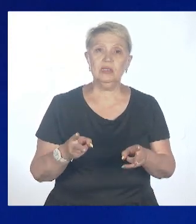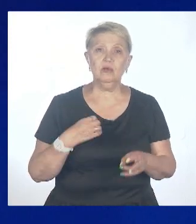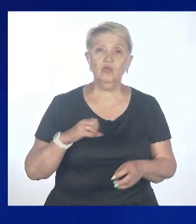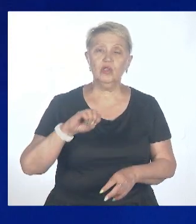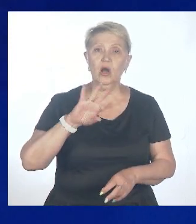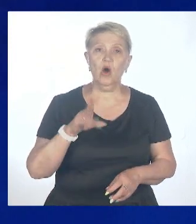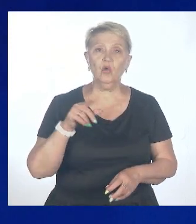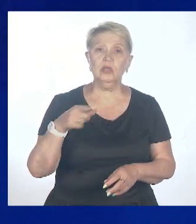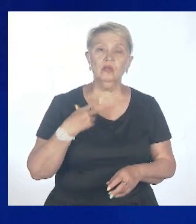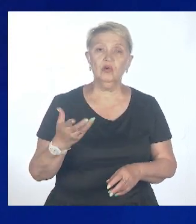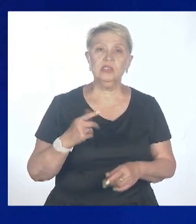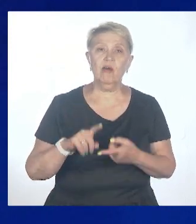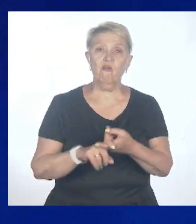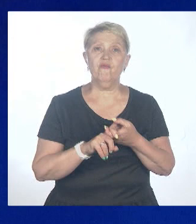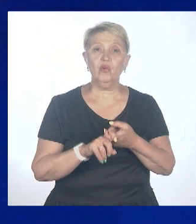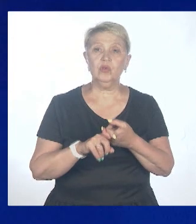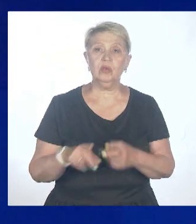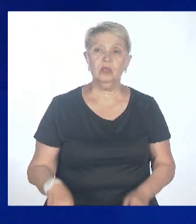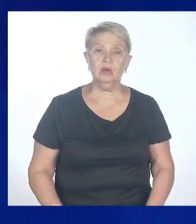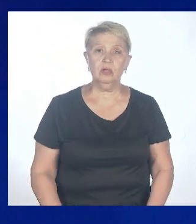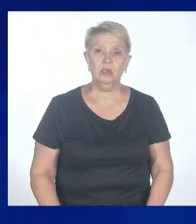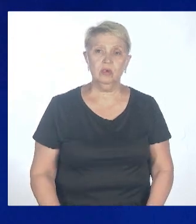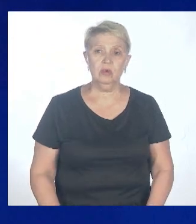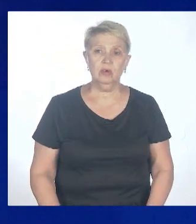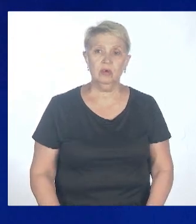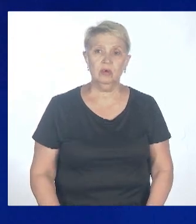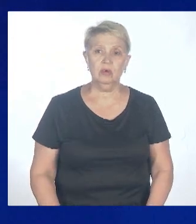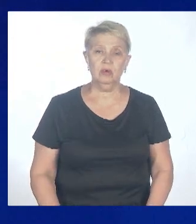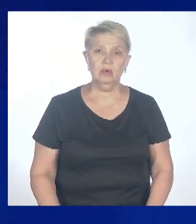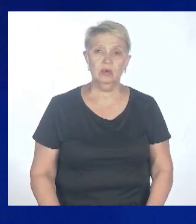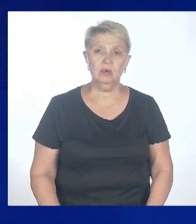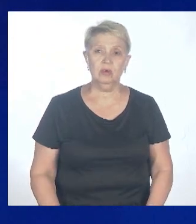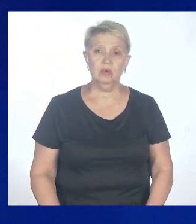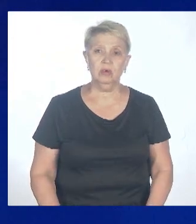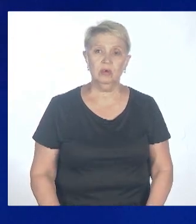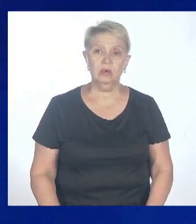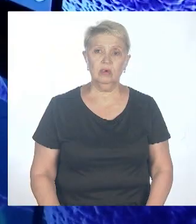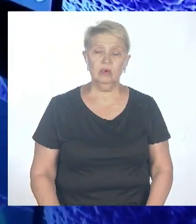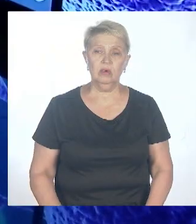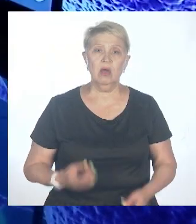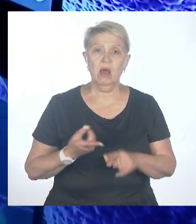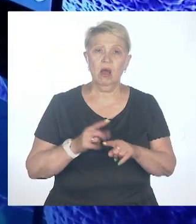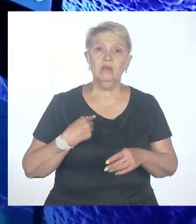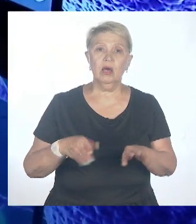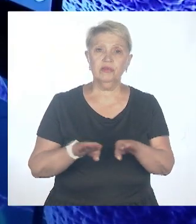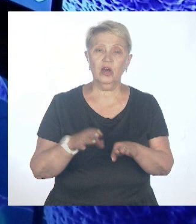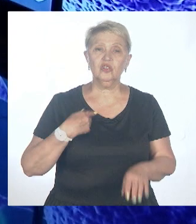рыжих полевок. Назвали его вирусом Гримсе или Гримсе. Это мы также говорим про